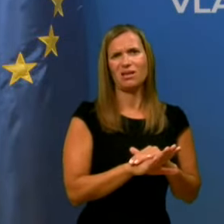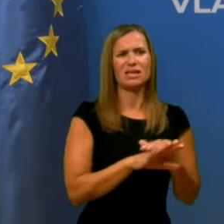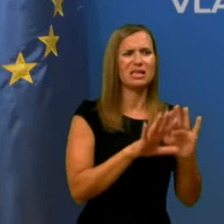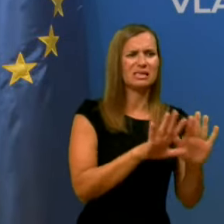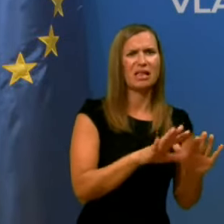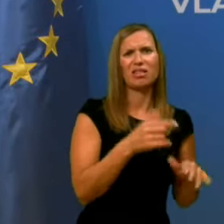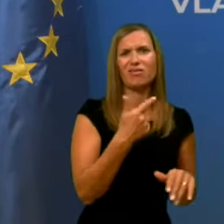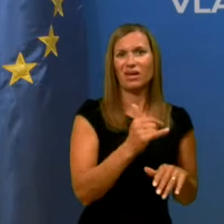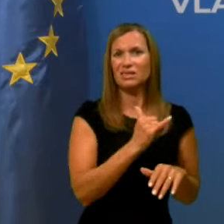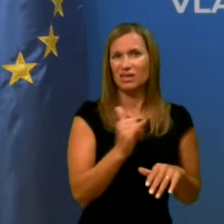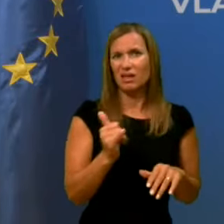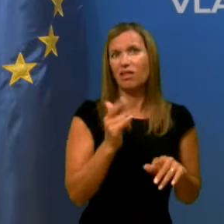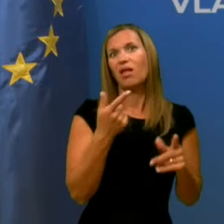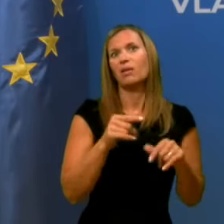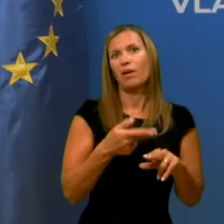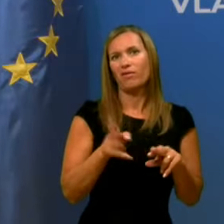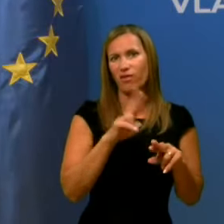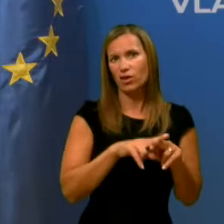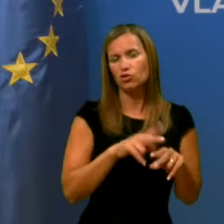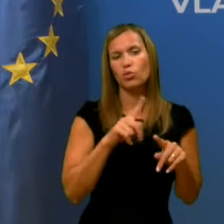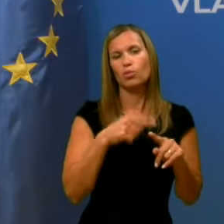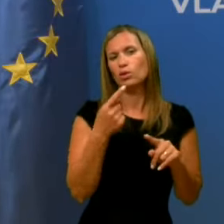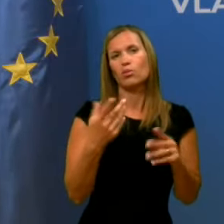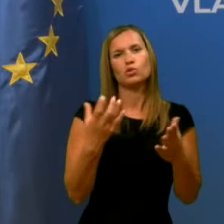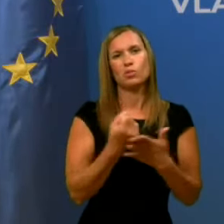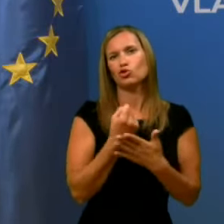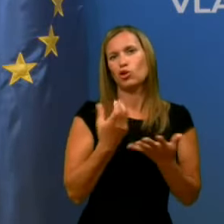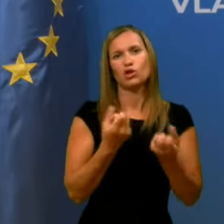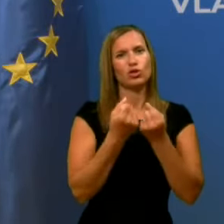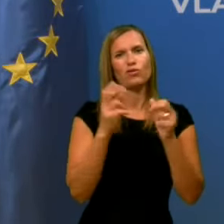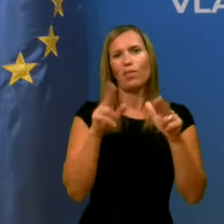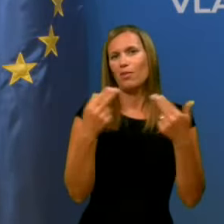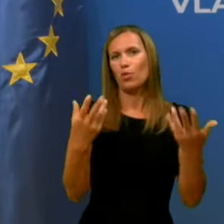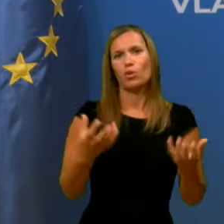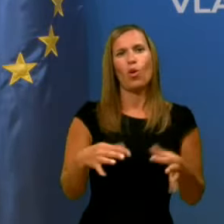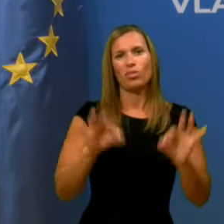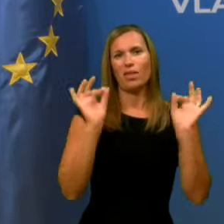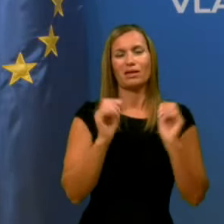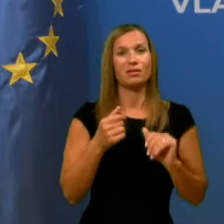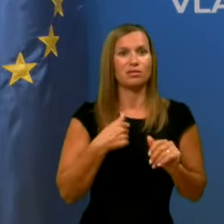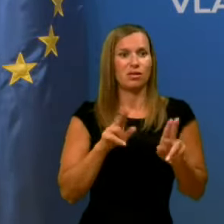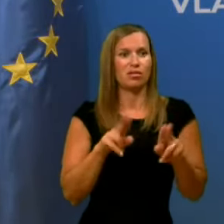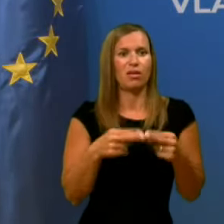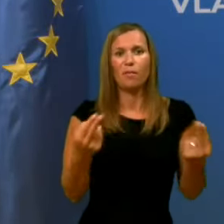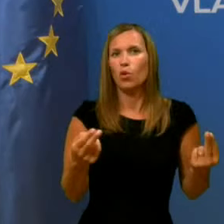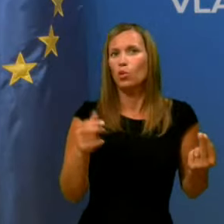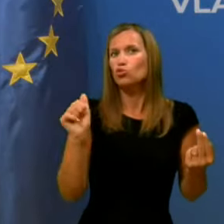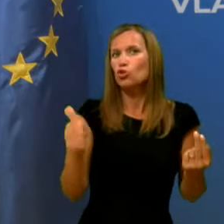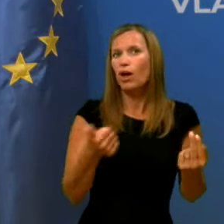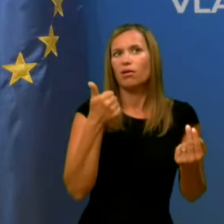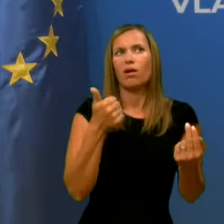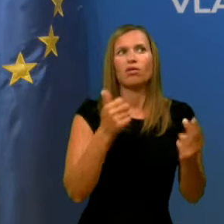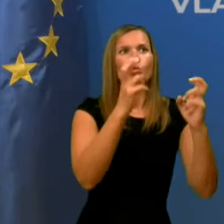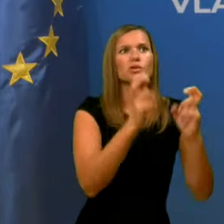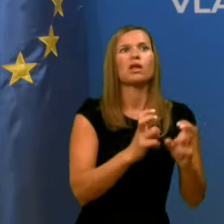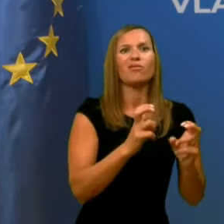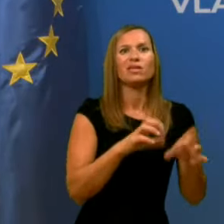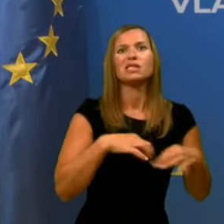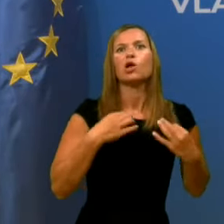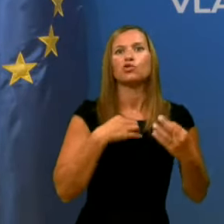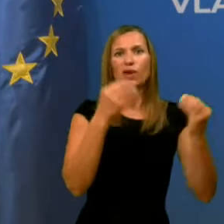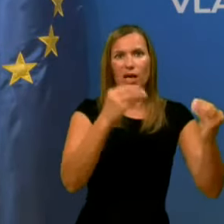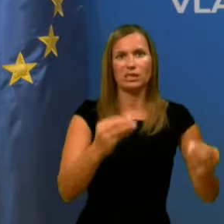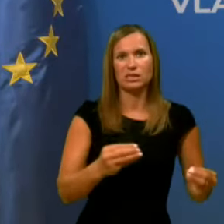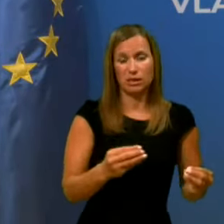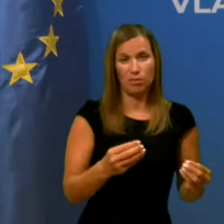potem pač uspešne rešitve ne moramo najdeti. Jaz si ne moram prvoščiti še enkrat zaostavljati zdravstvenega sistema, ker če ne